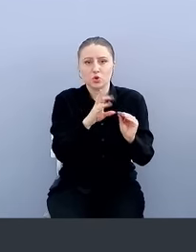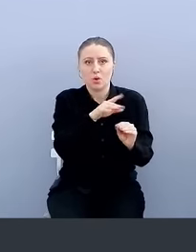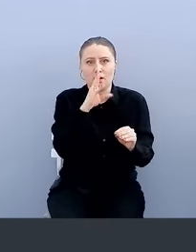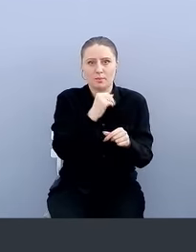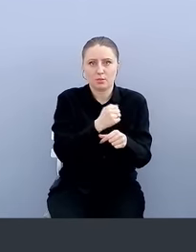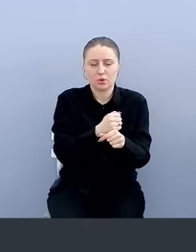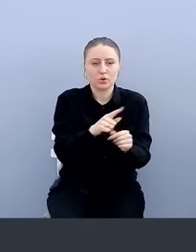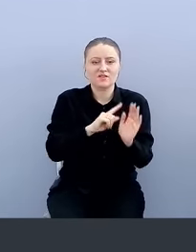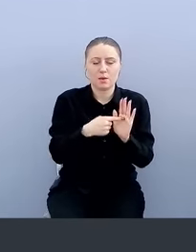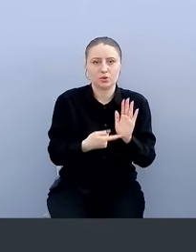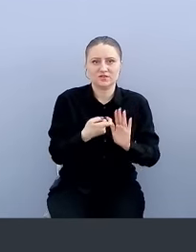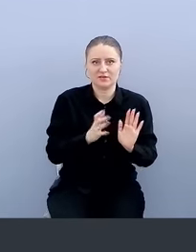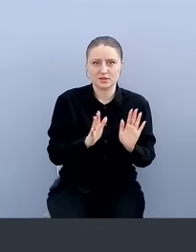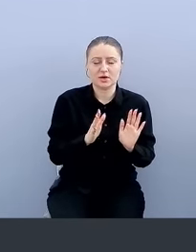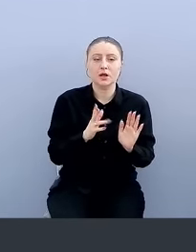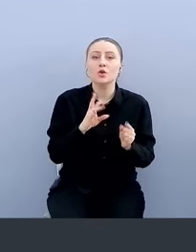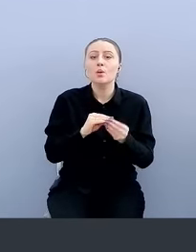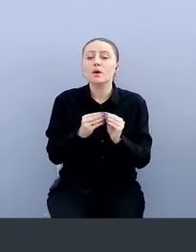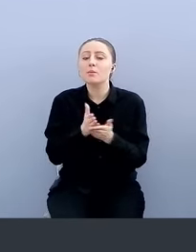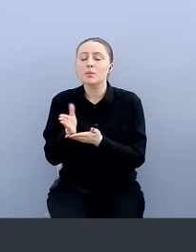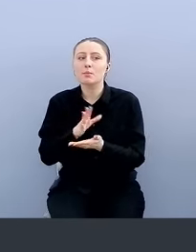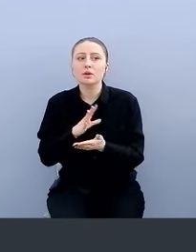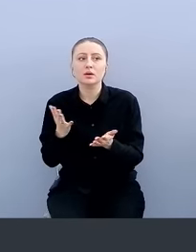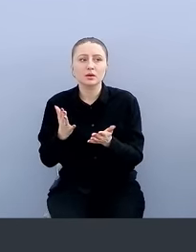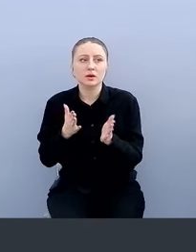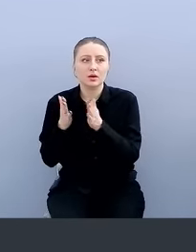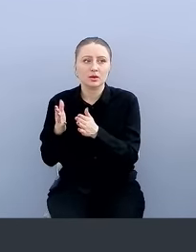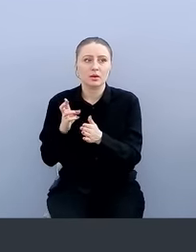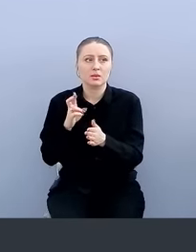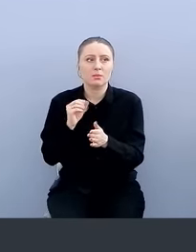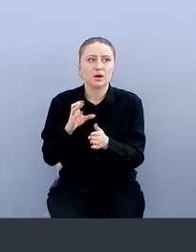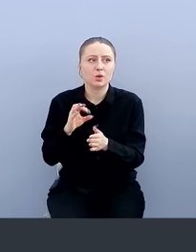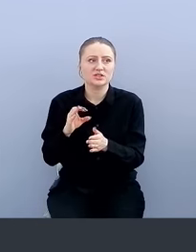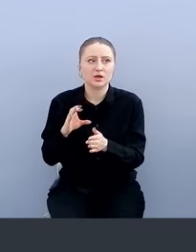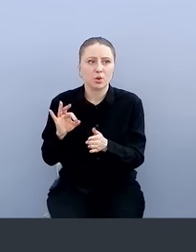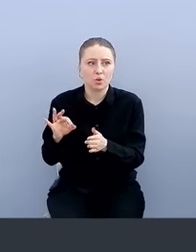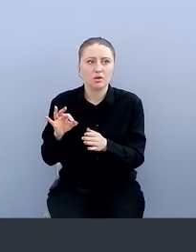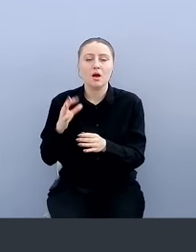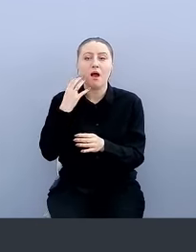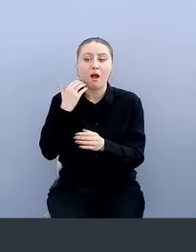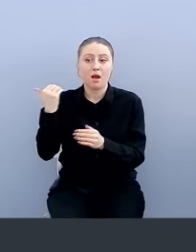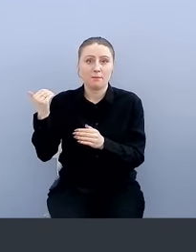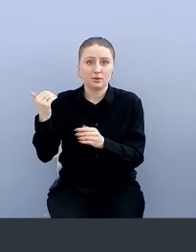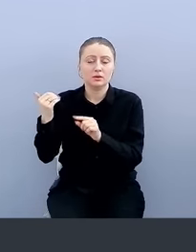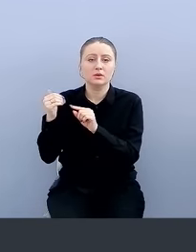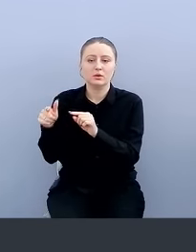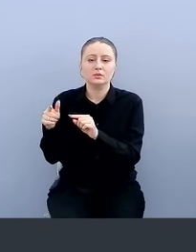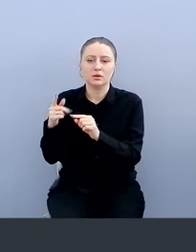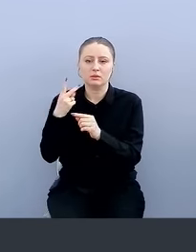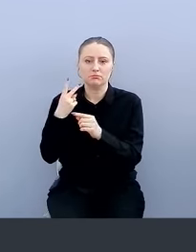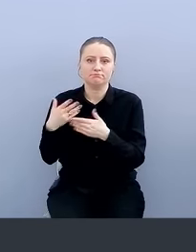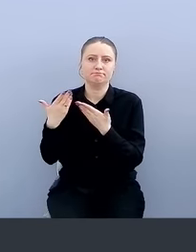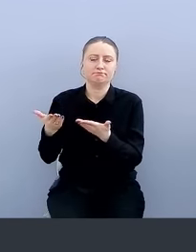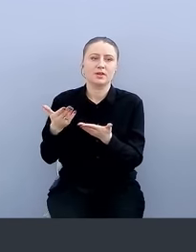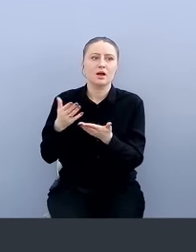вопросов не вызывает. Большая проблема опять была с МакОсью. Не так давно, в 23-м году, Apple представила там корпоративную систему,